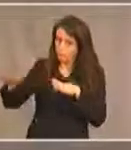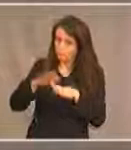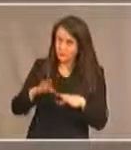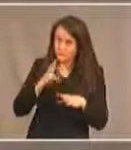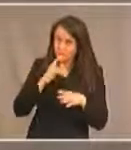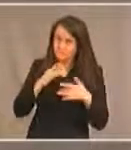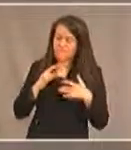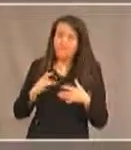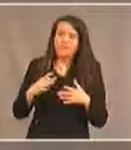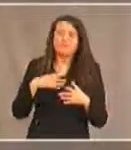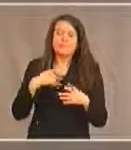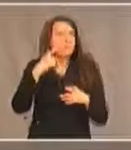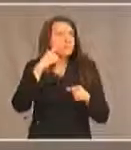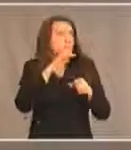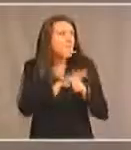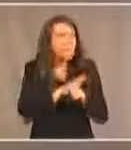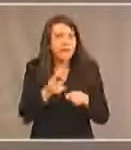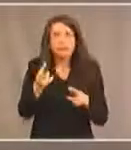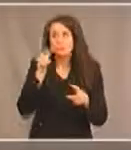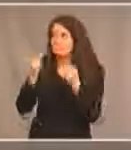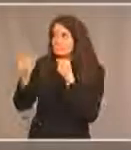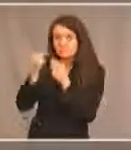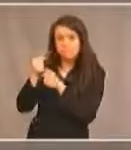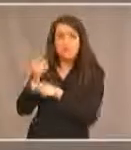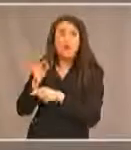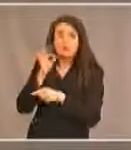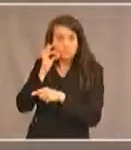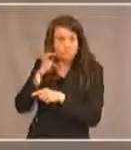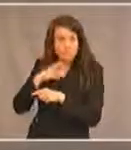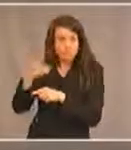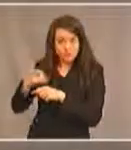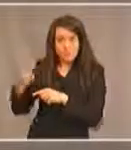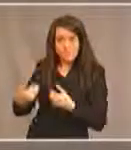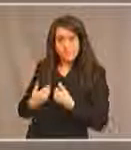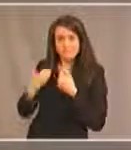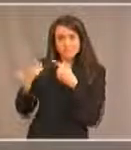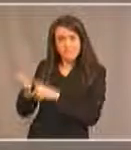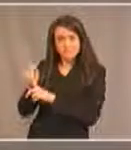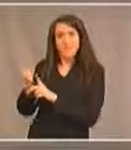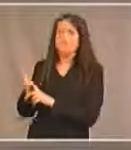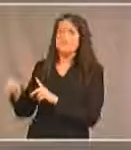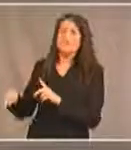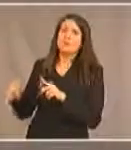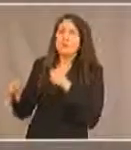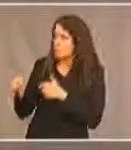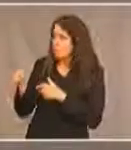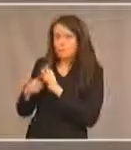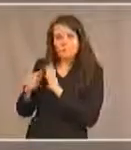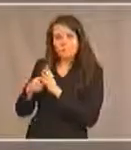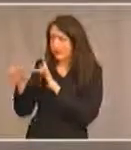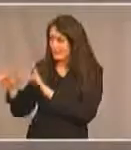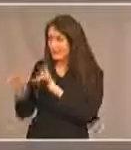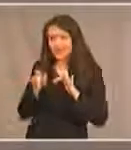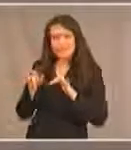et quand on entend les témoignages d'autochtones ayant handicap qui y vivent et ceux qui ont dû quitter en fait la